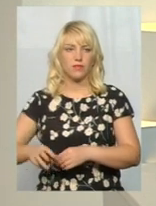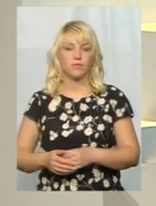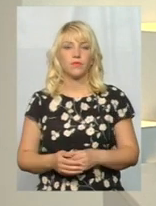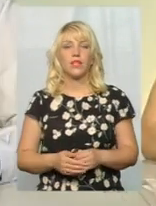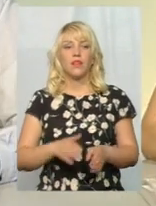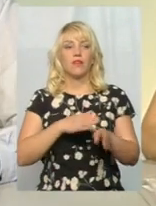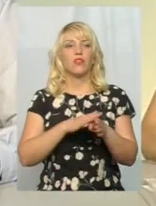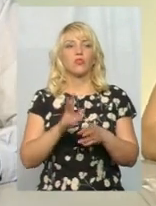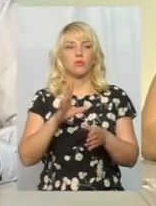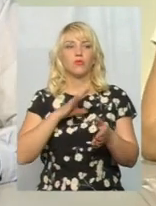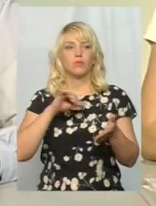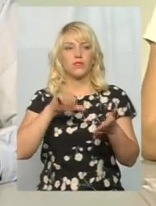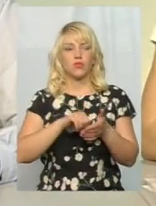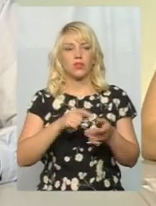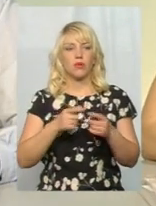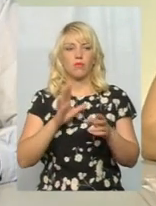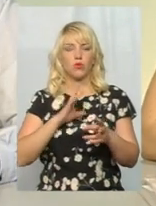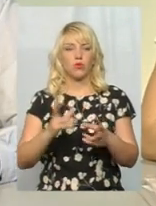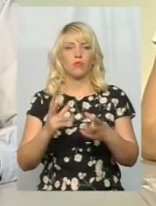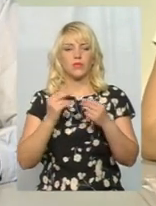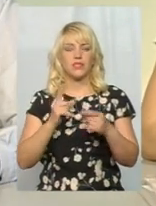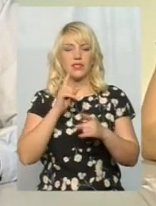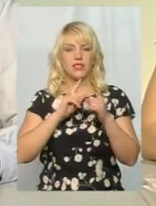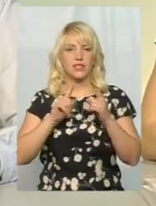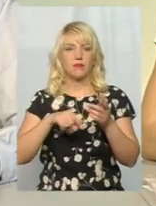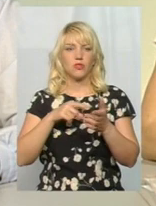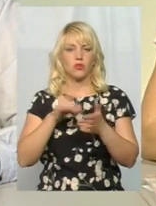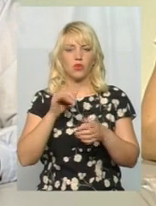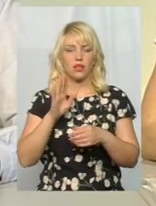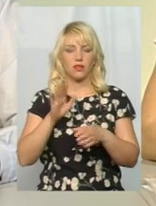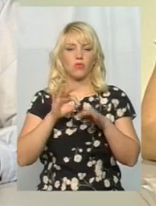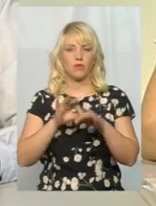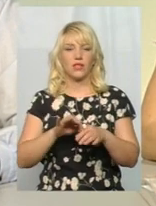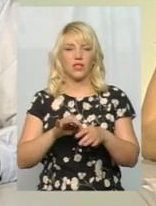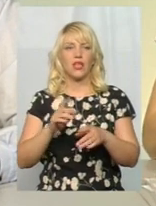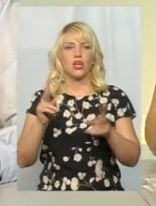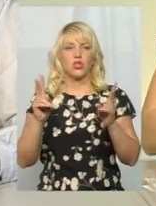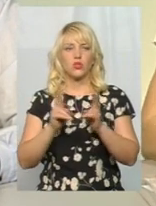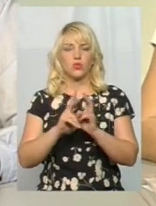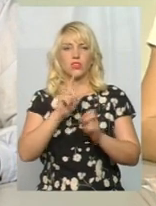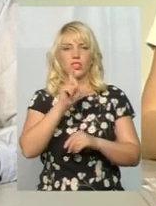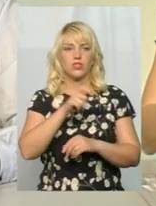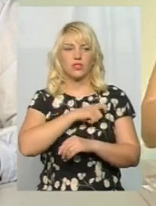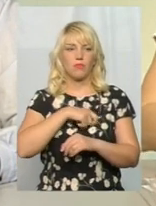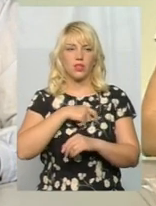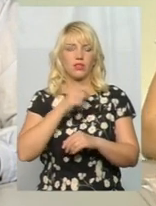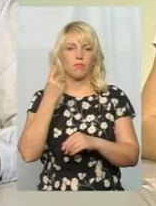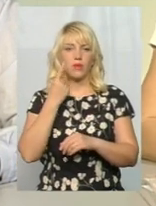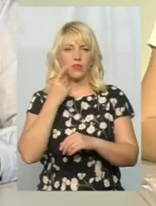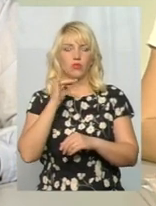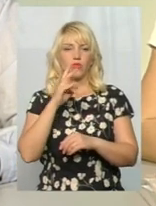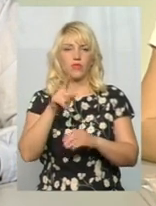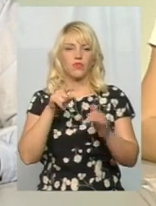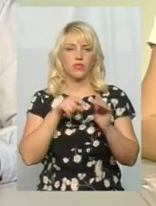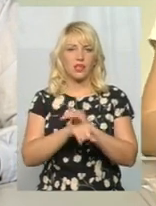Виконавець, який був присутній, було нам обіцяно на сесії міської ради, що він проведе зустріч з депутатами, наразі дуже прикло, але він втік з керівником